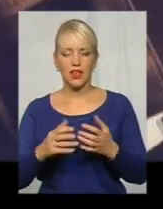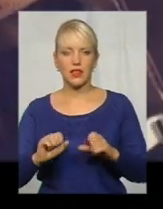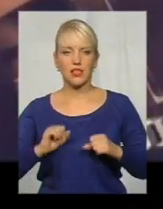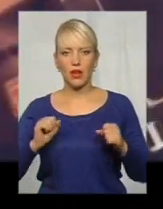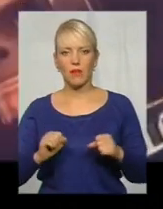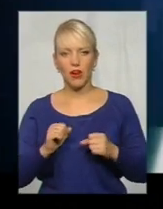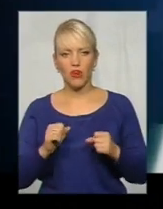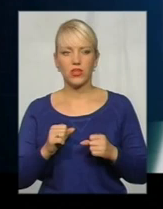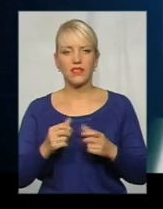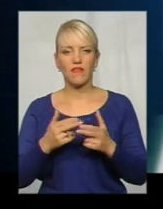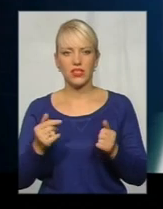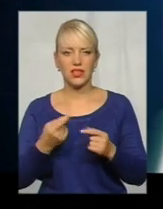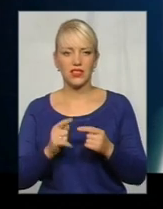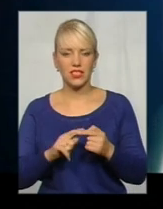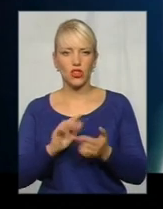ділянок недійсними.